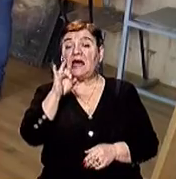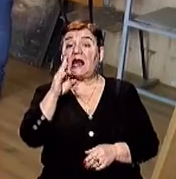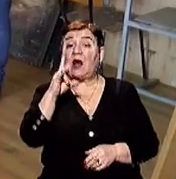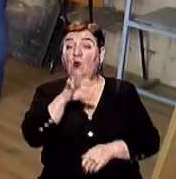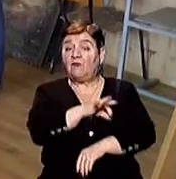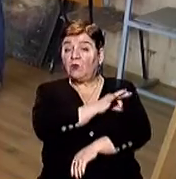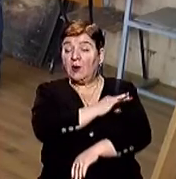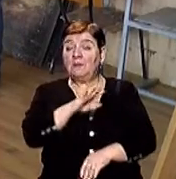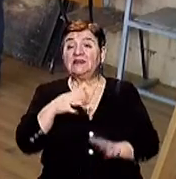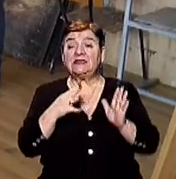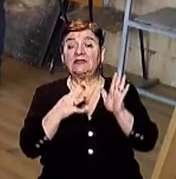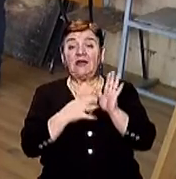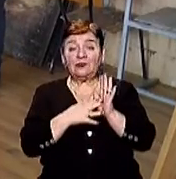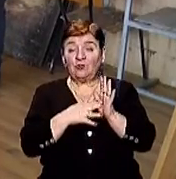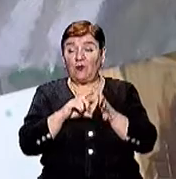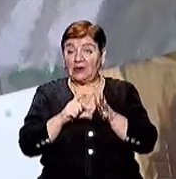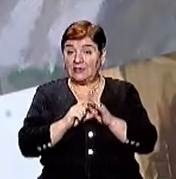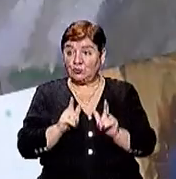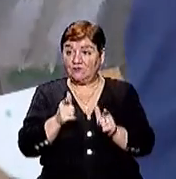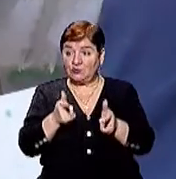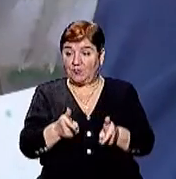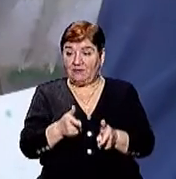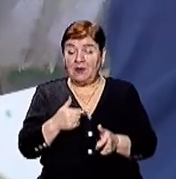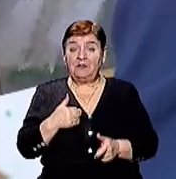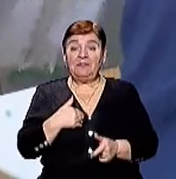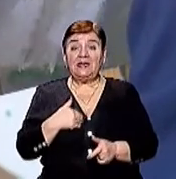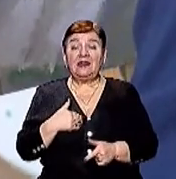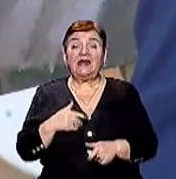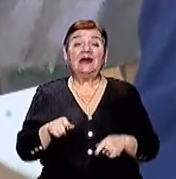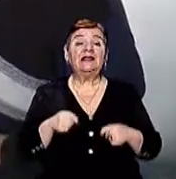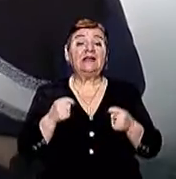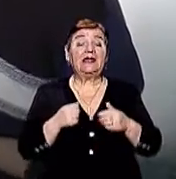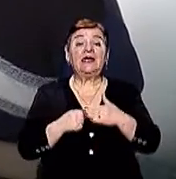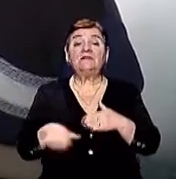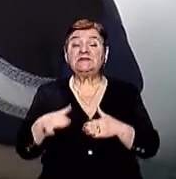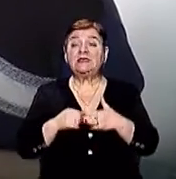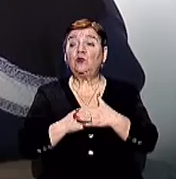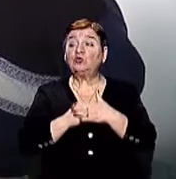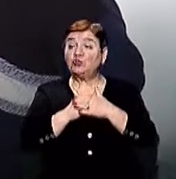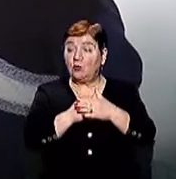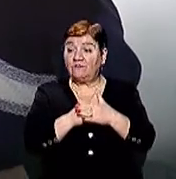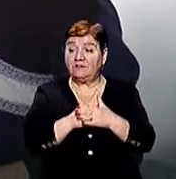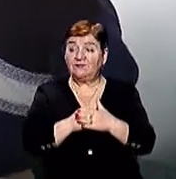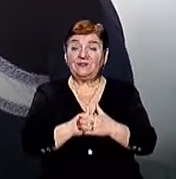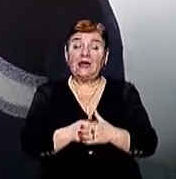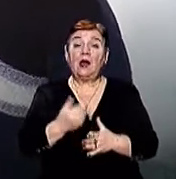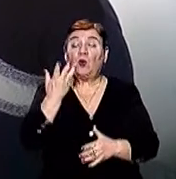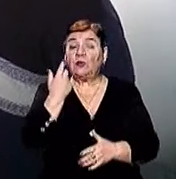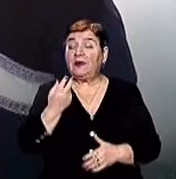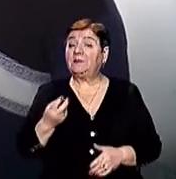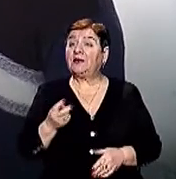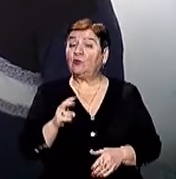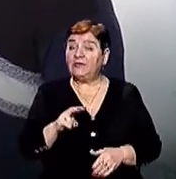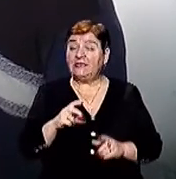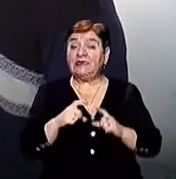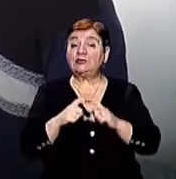Ужгороді вступив після 9 класу Коледж він дає основи всі ті, що треба дітям Бо коли хтось приходить